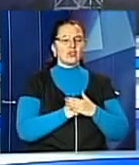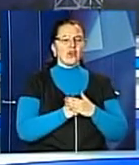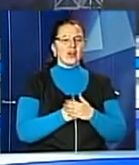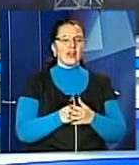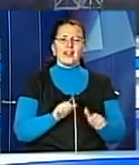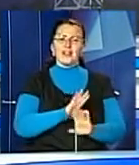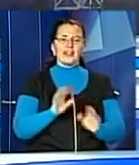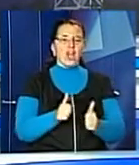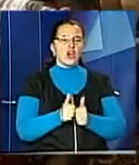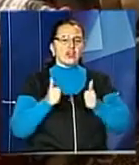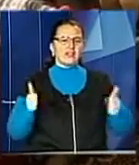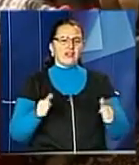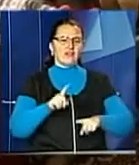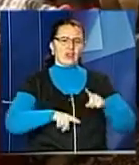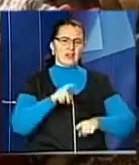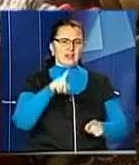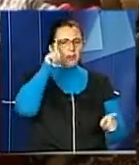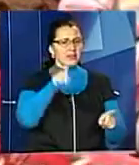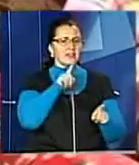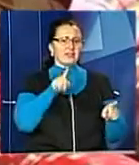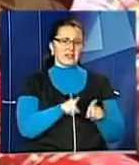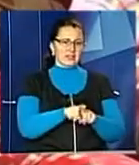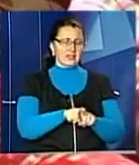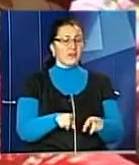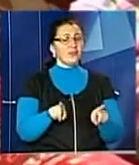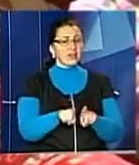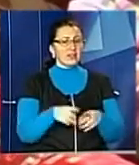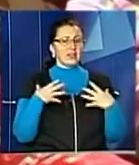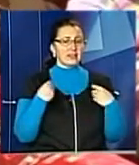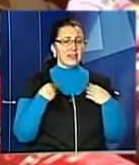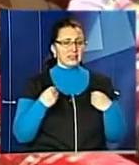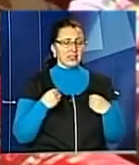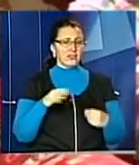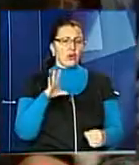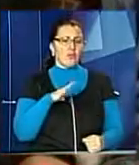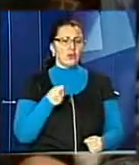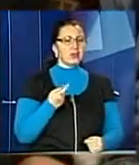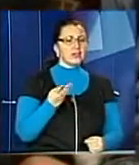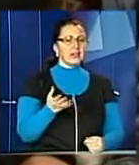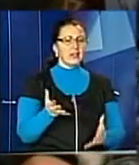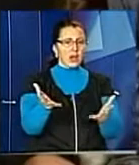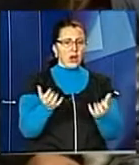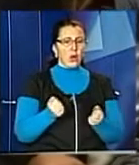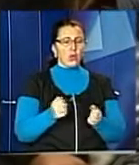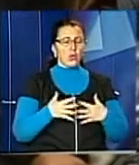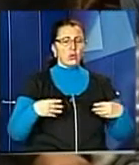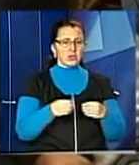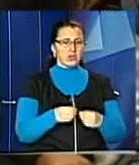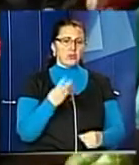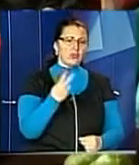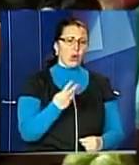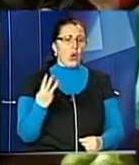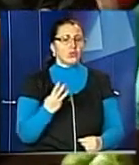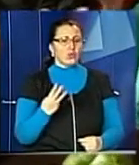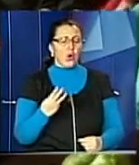нероз'єднання рідних братів та сестер. Відтак, на Львівщині відбулося декілька усиновлень по двоє та троє дітей.